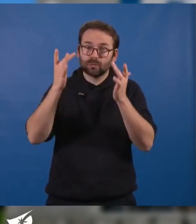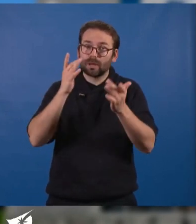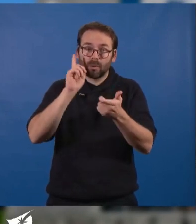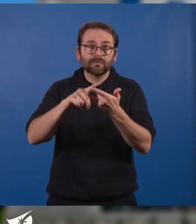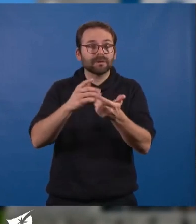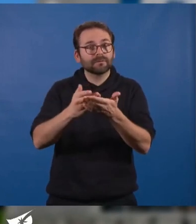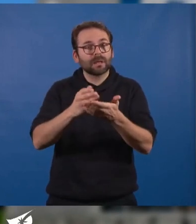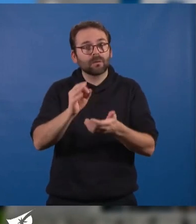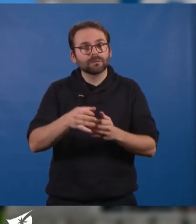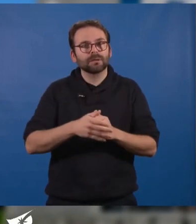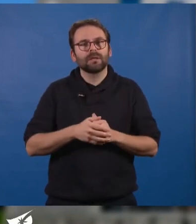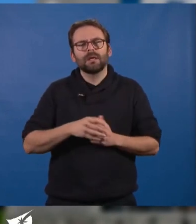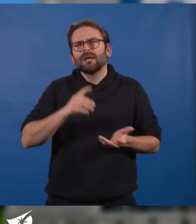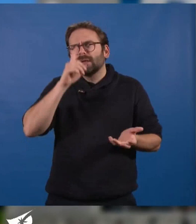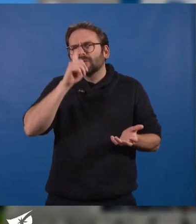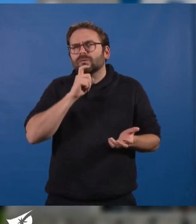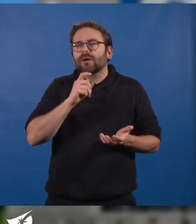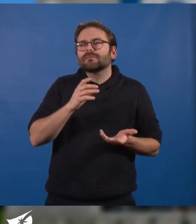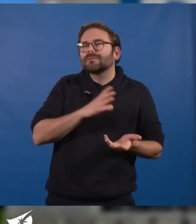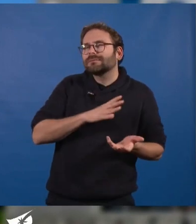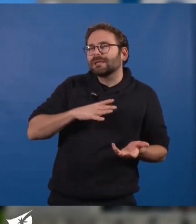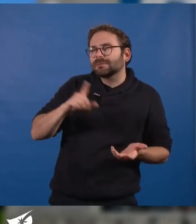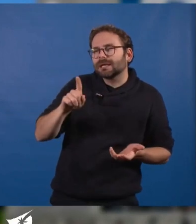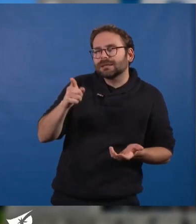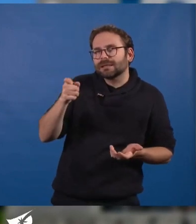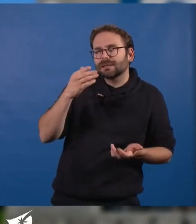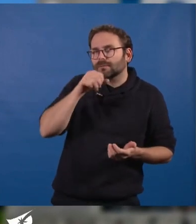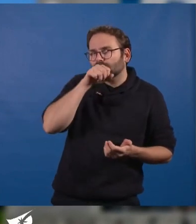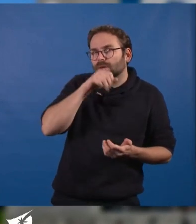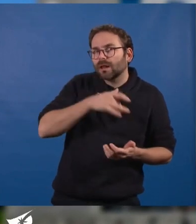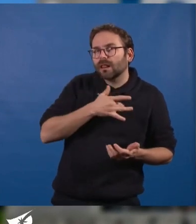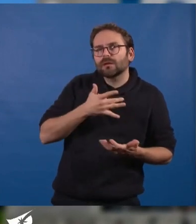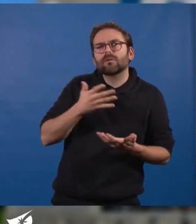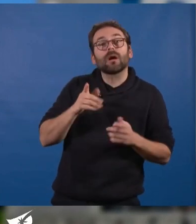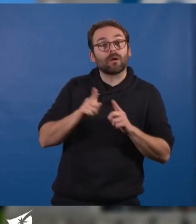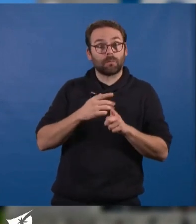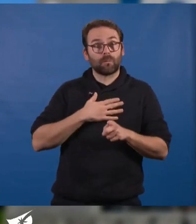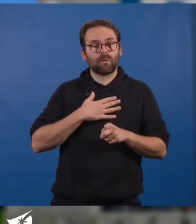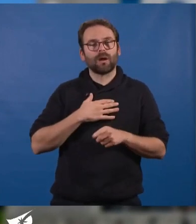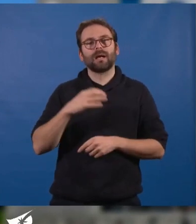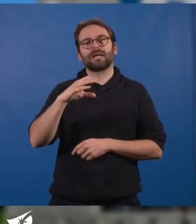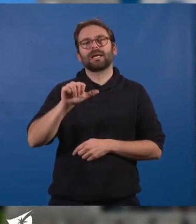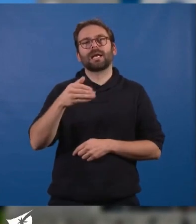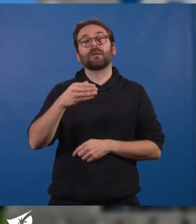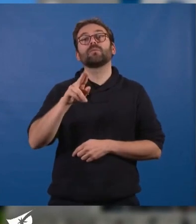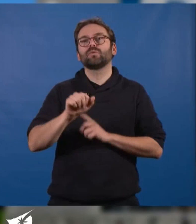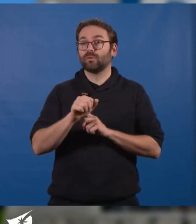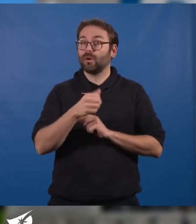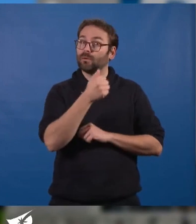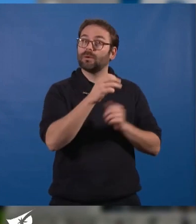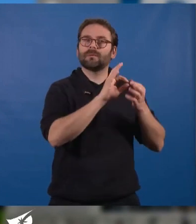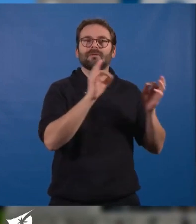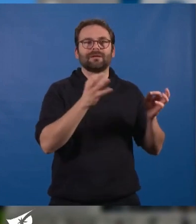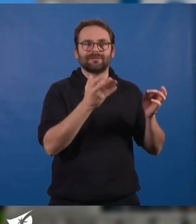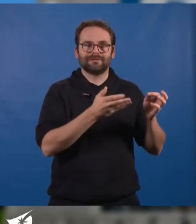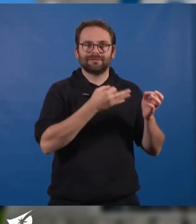c'est je crois, puisque je sais que Laurence Garnier aime beaucoup, comme moi, Albert Camus, il définissait sur le rôle des arts,